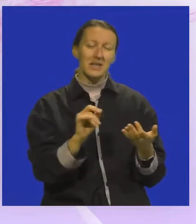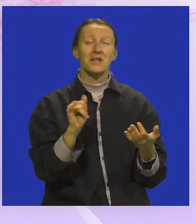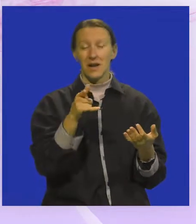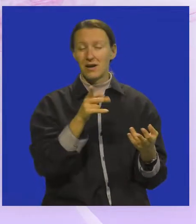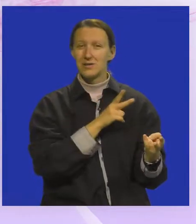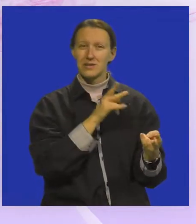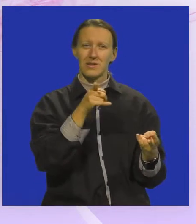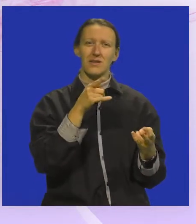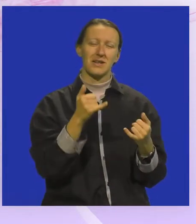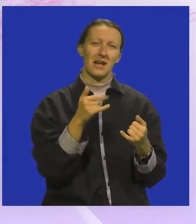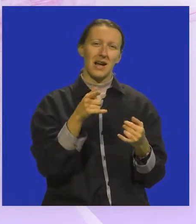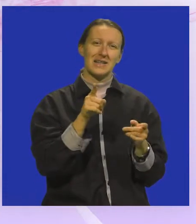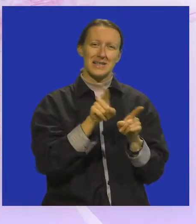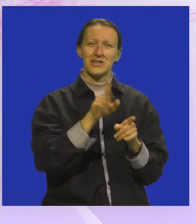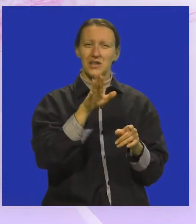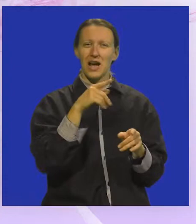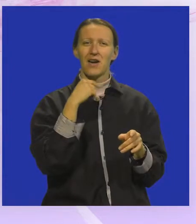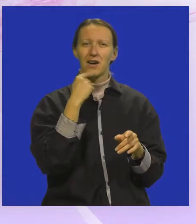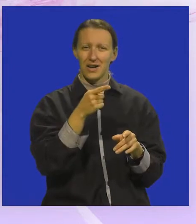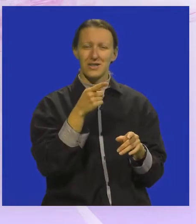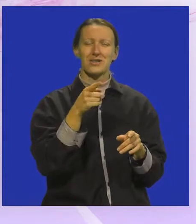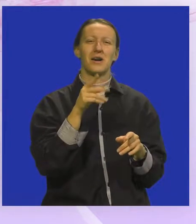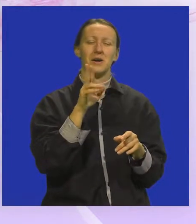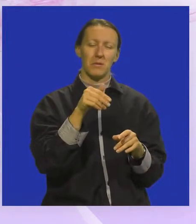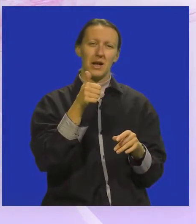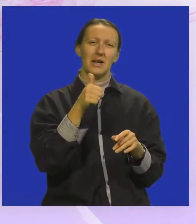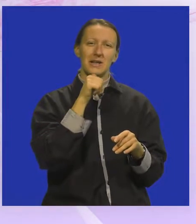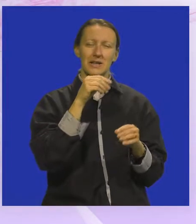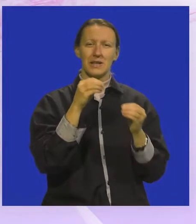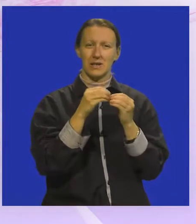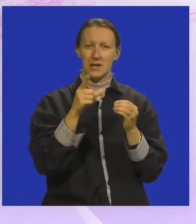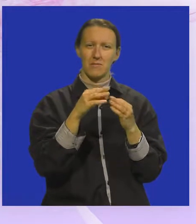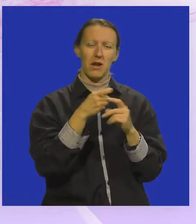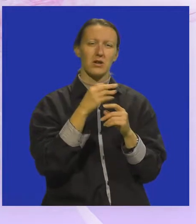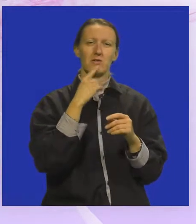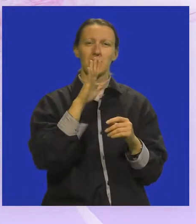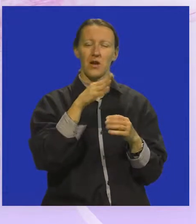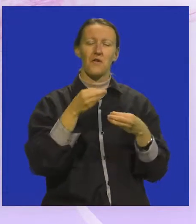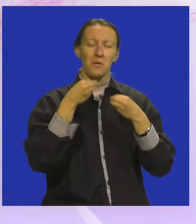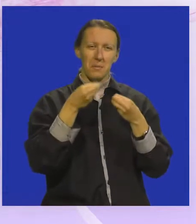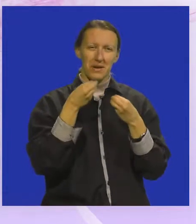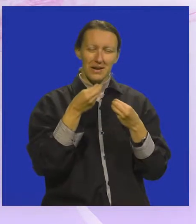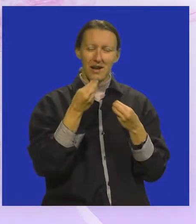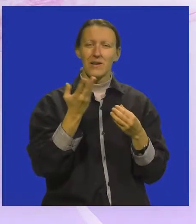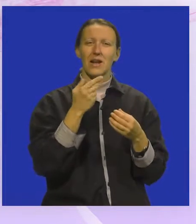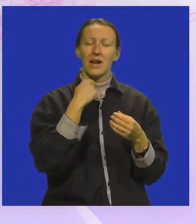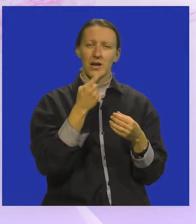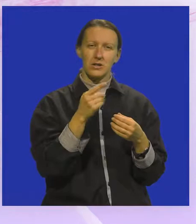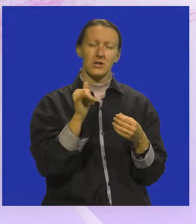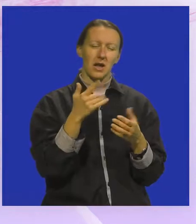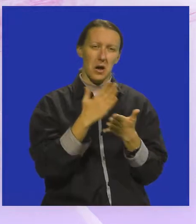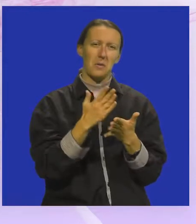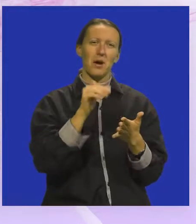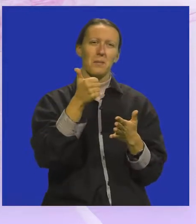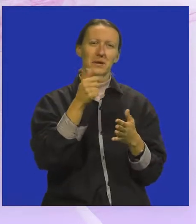Tako je, to je danas, isto takvu konstataciju je imala i Petra Vlašković danas na njezenom predavanju kada je rekla da